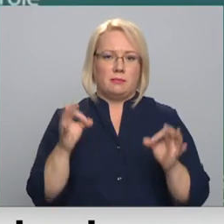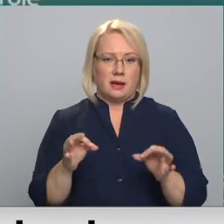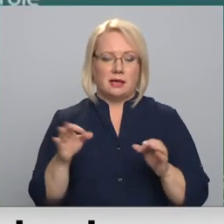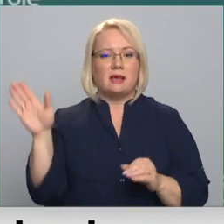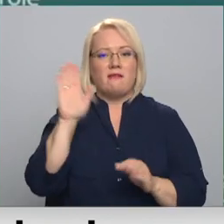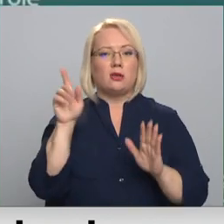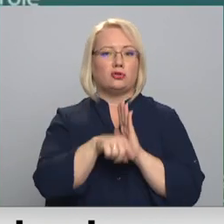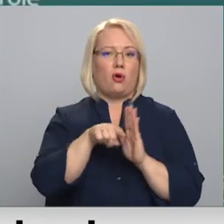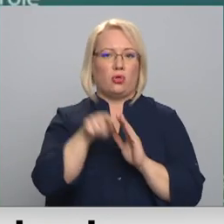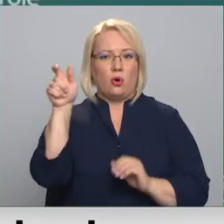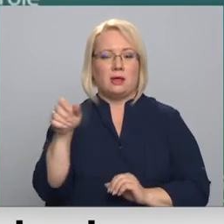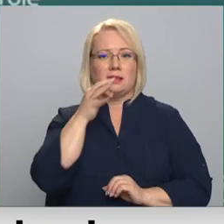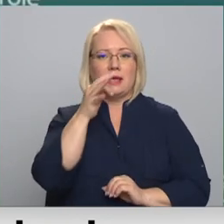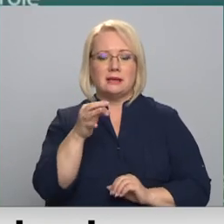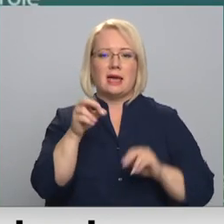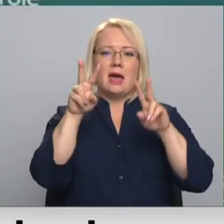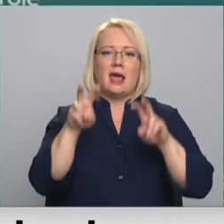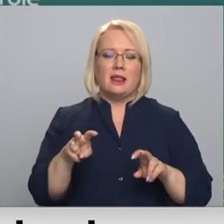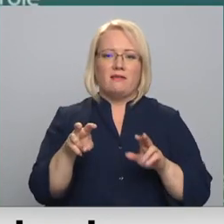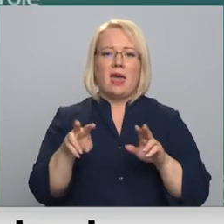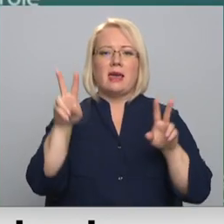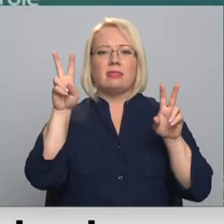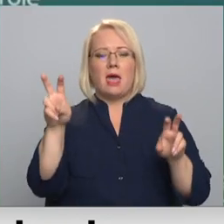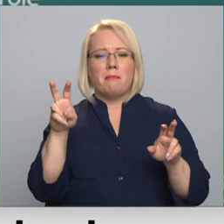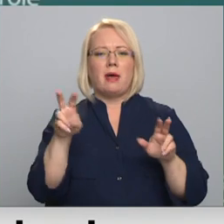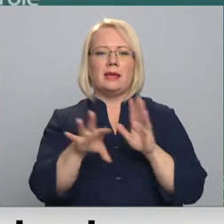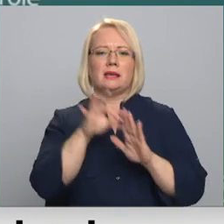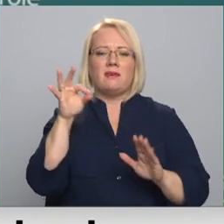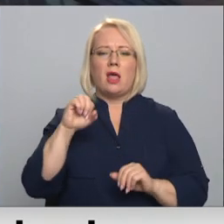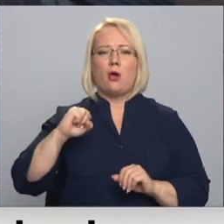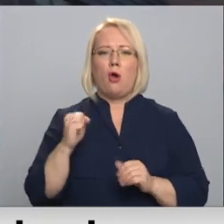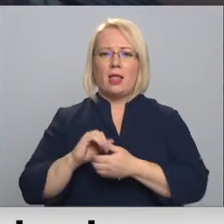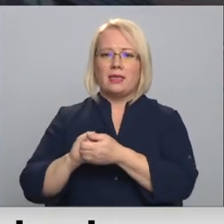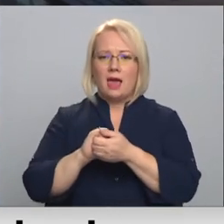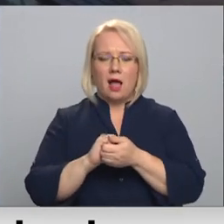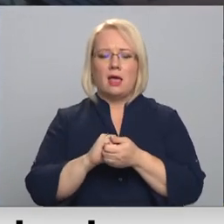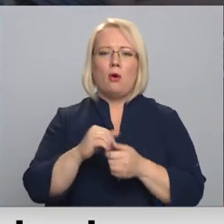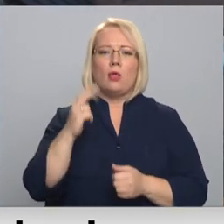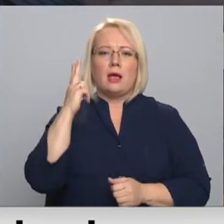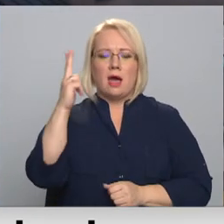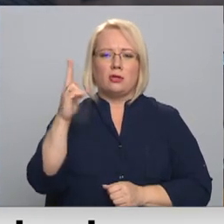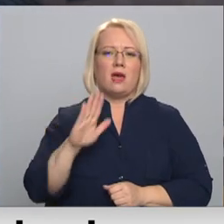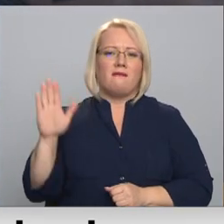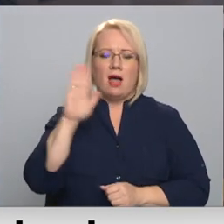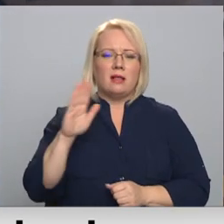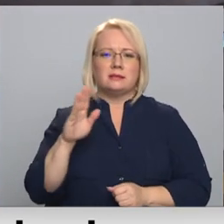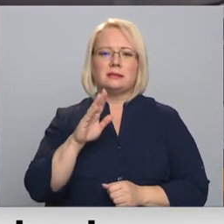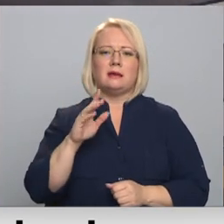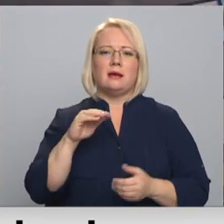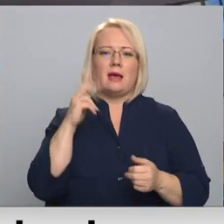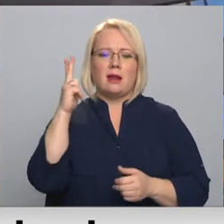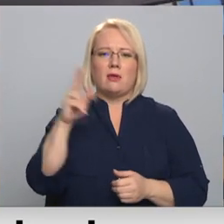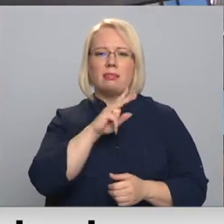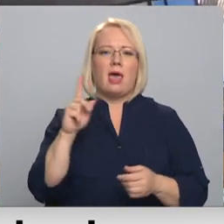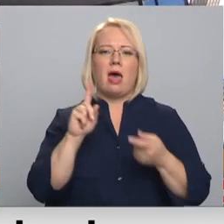kontrolīrs skaidroja, ka revidējumie temati tiekot izvēlēt koleģiāli, tādī atgarantējot valsts kontrolei neatgrīgas institūcijas status.